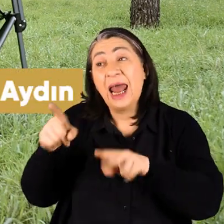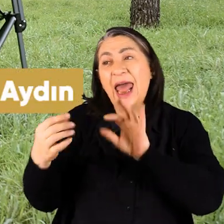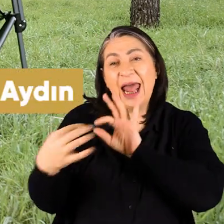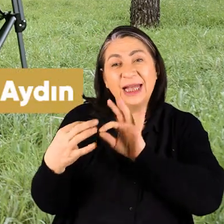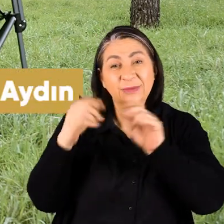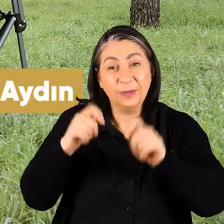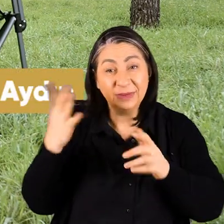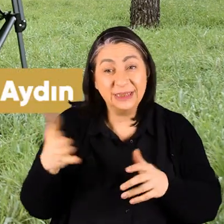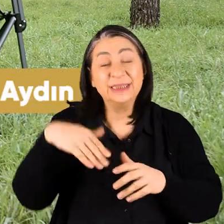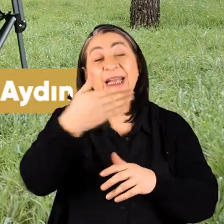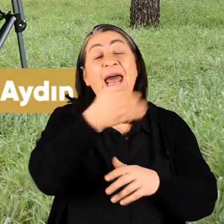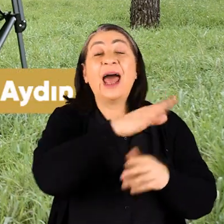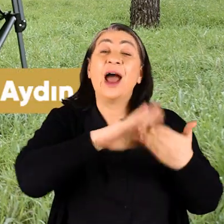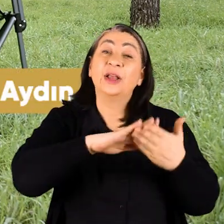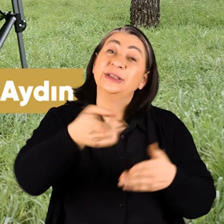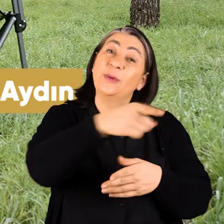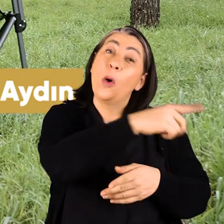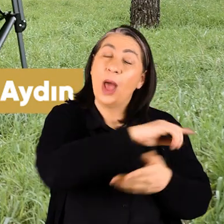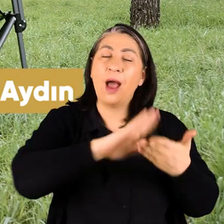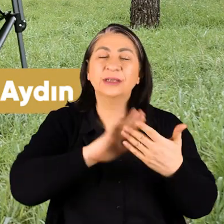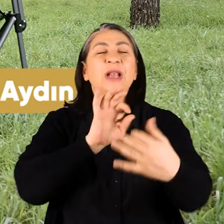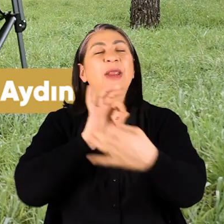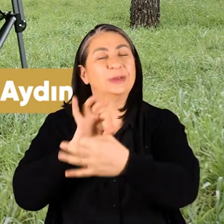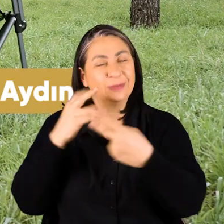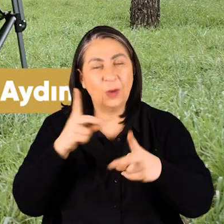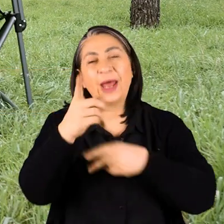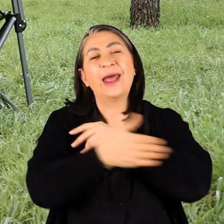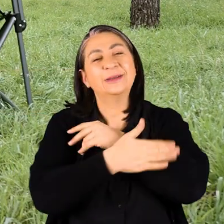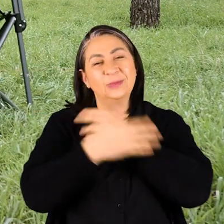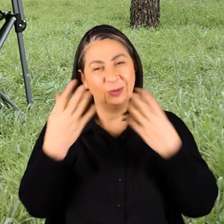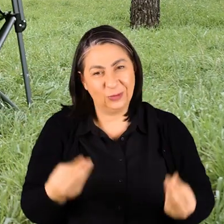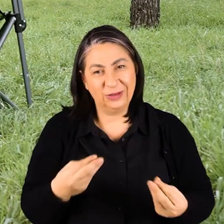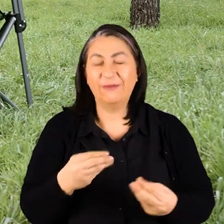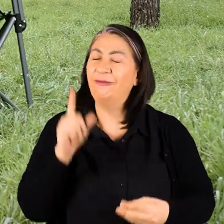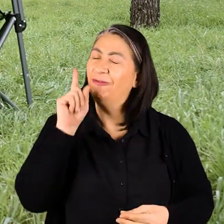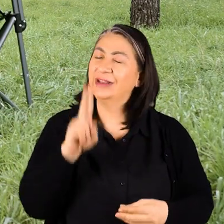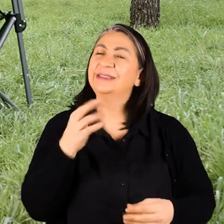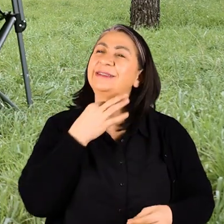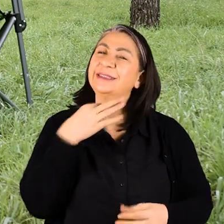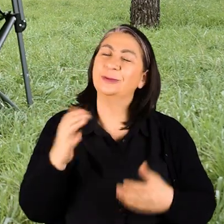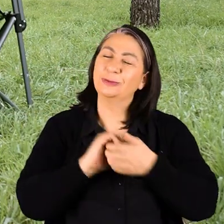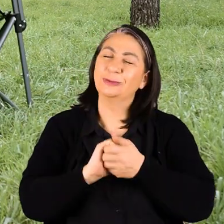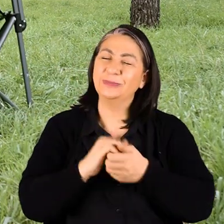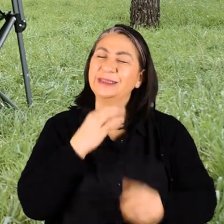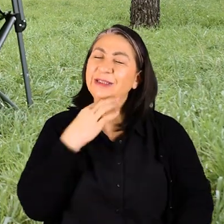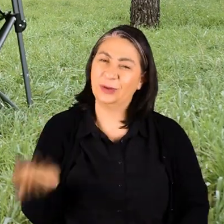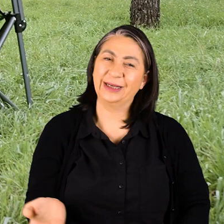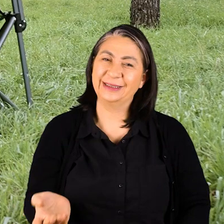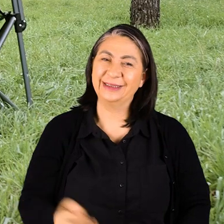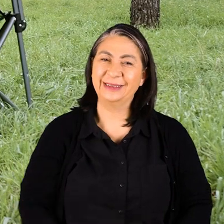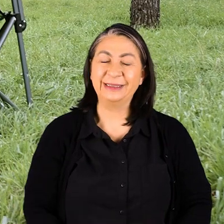iletişime geçebilirsiniz Diğer arkadaşlarla da iletişime geçebilirsiniz Onlar size yardımcı olur Valla sağ olasın dostum teşekkürler